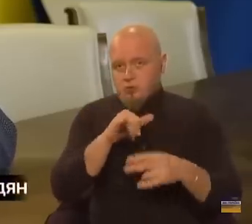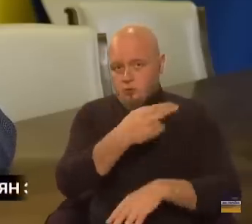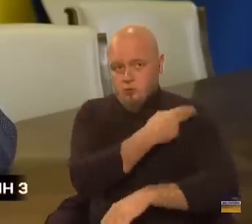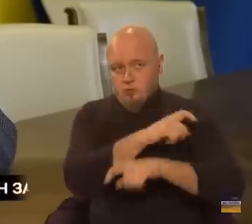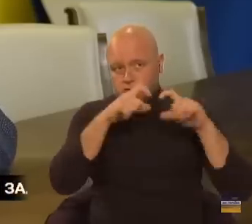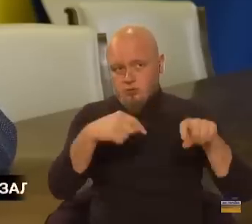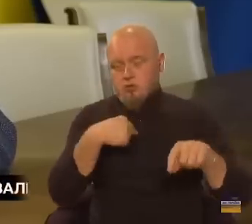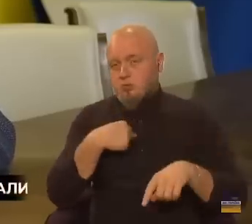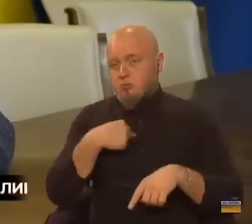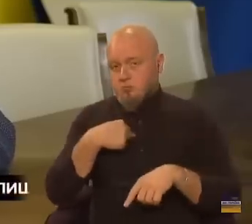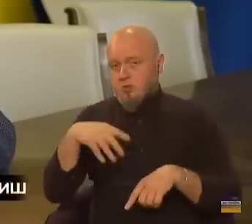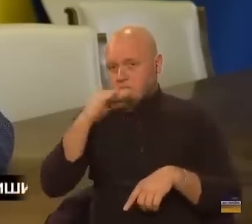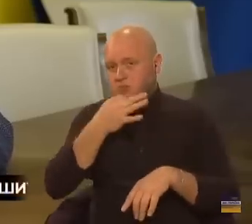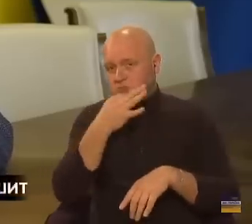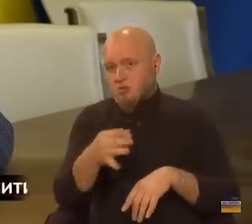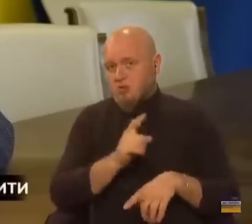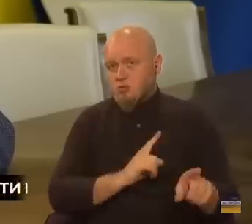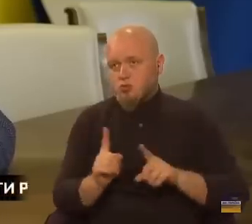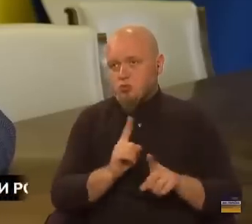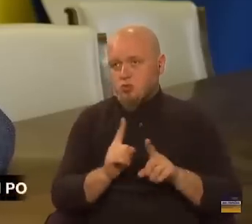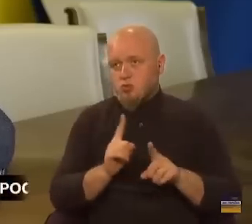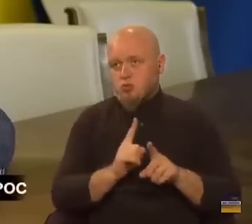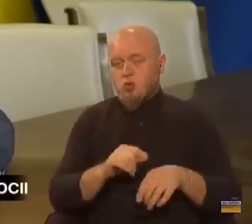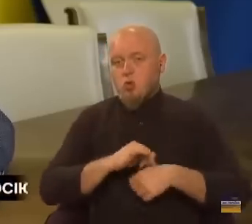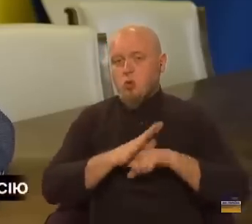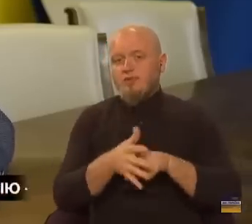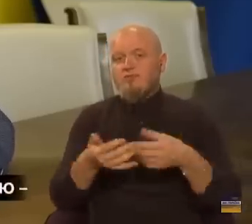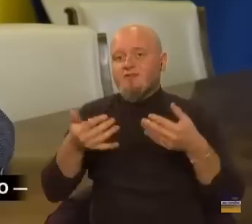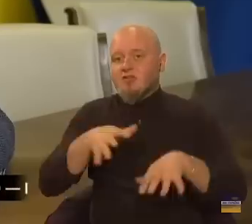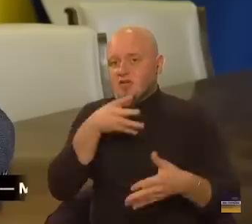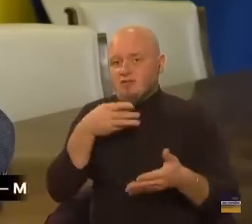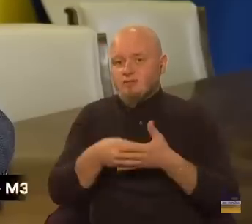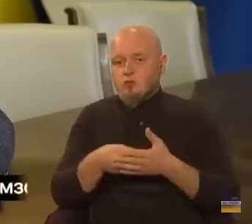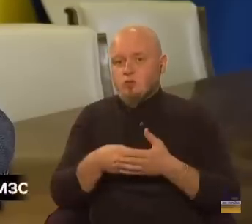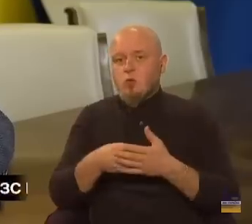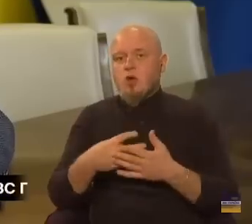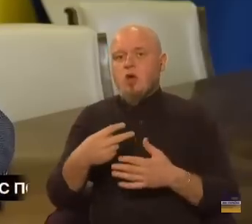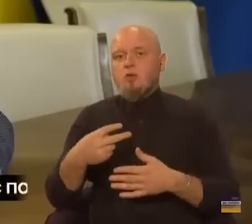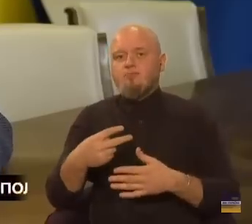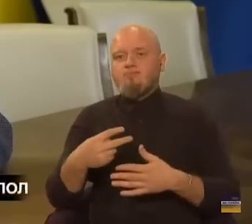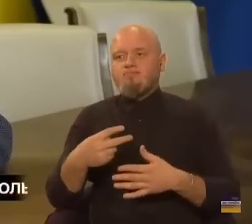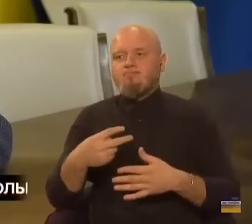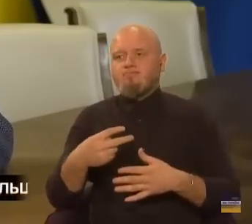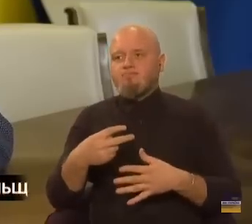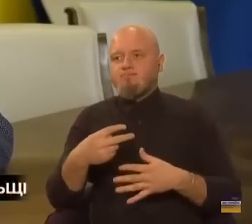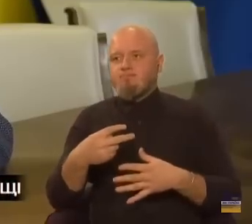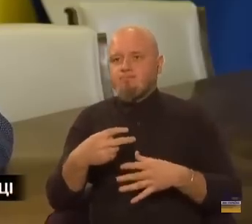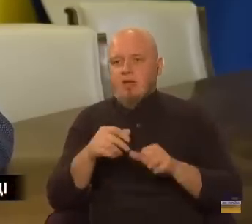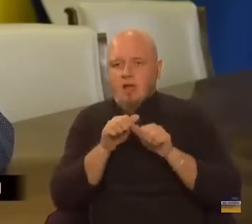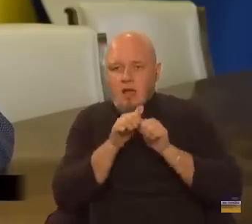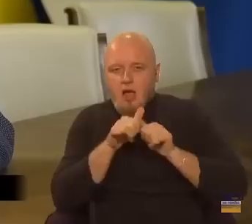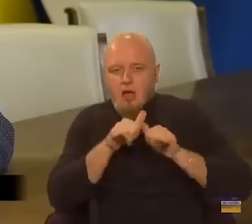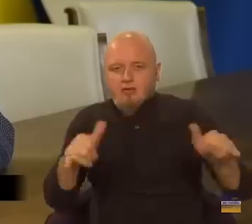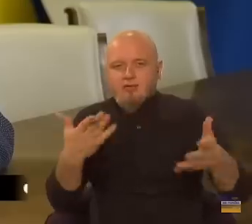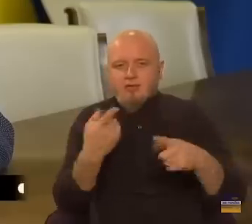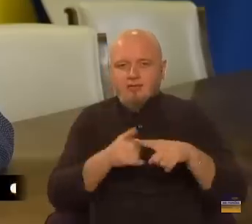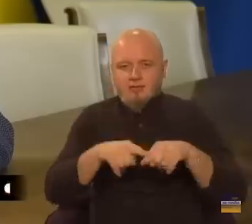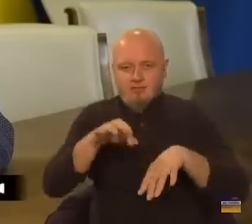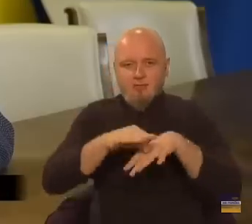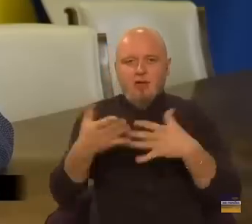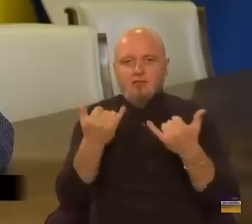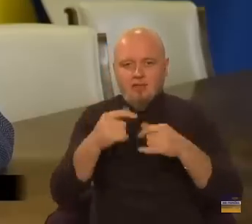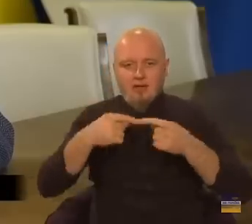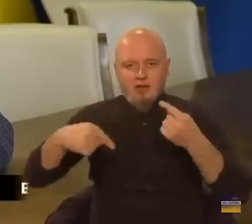в лікарнях, то ми можемо сказати, що ковід втрачає свою агресивність. Оцей штаб, що зараз циркулює. І